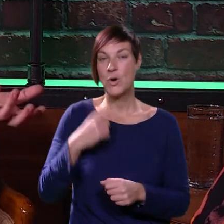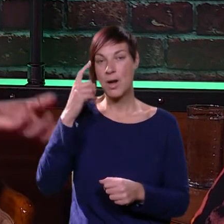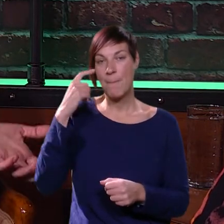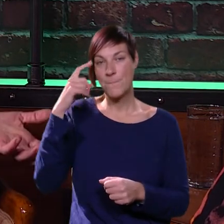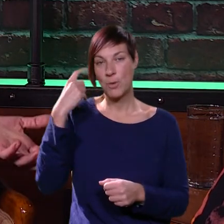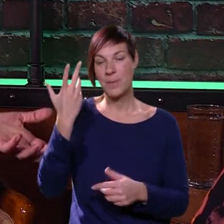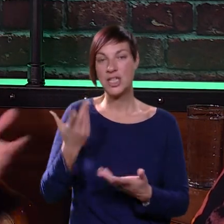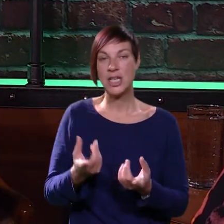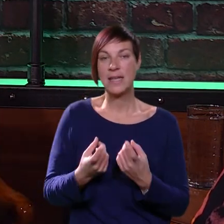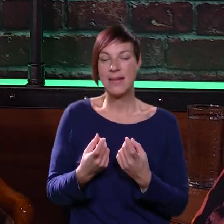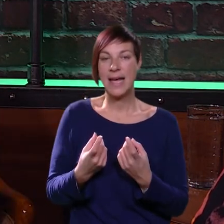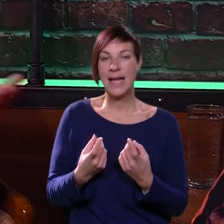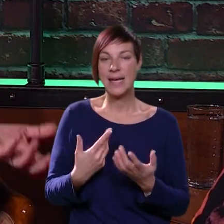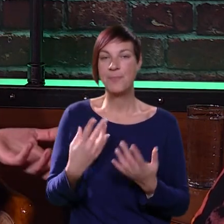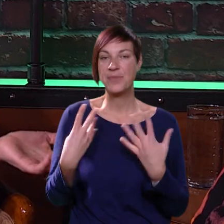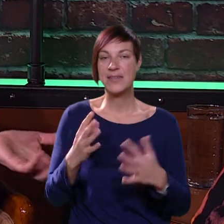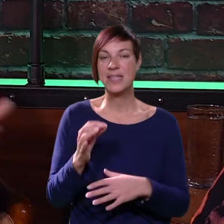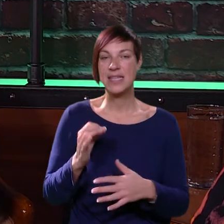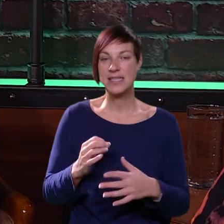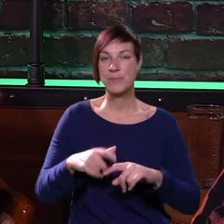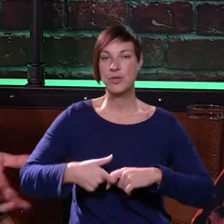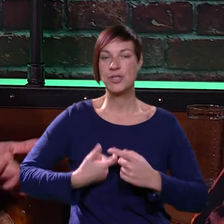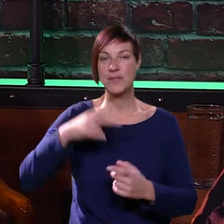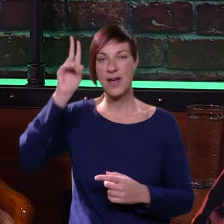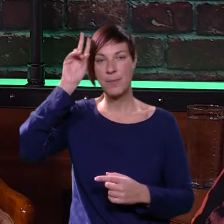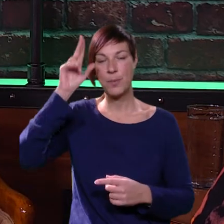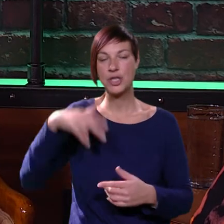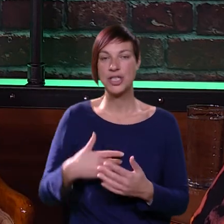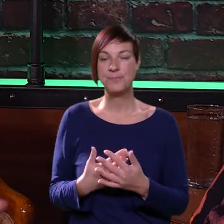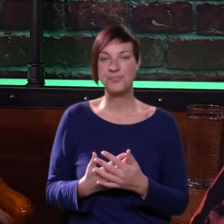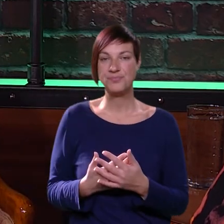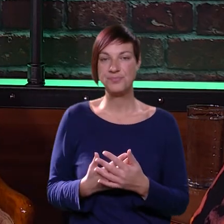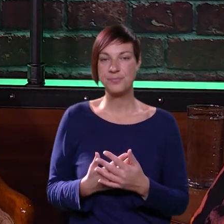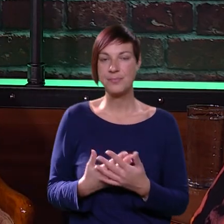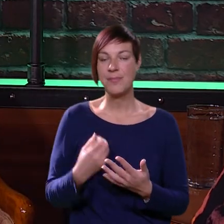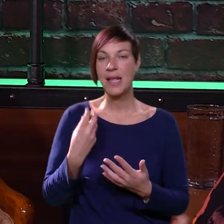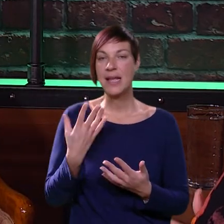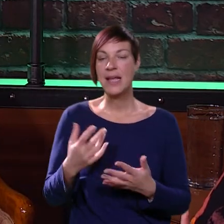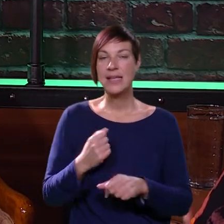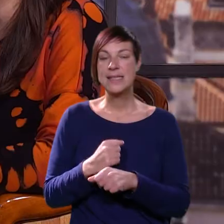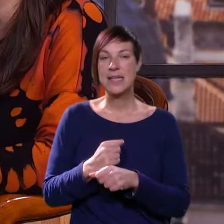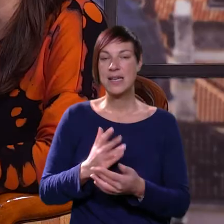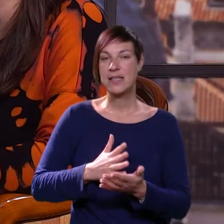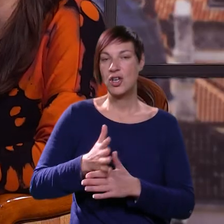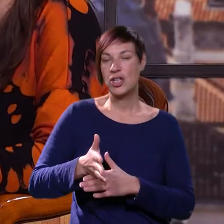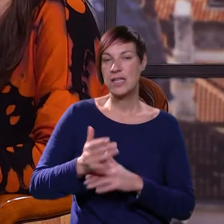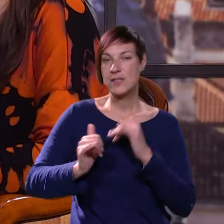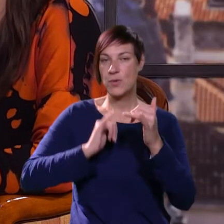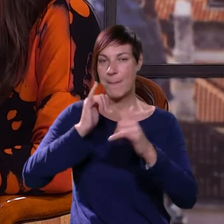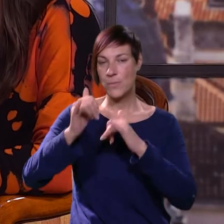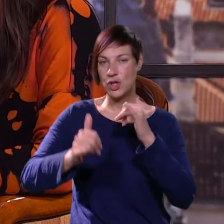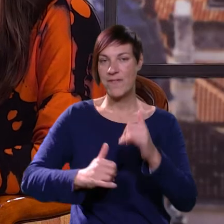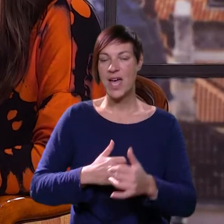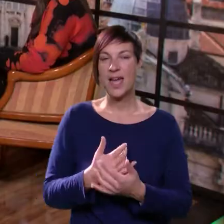promišljati, ali 90% stvari može. A kad se, recimo, radi odlas kone neka